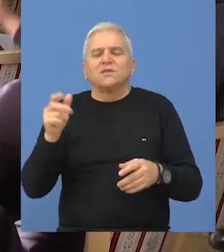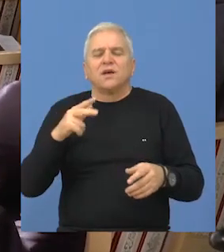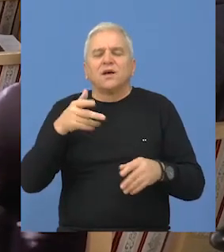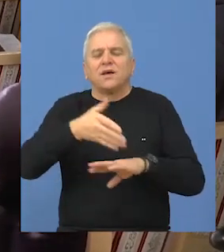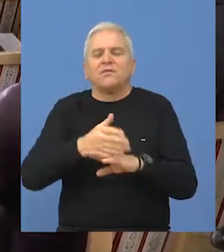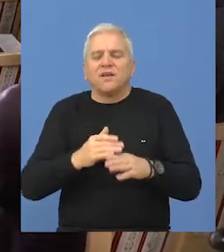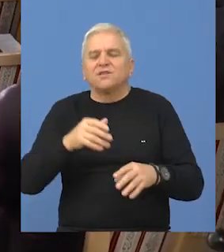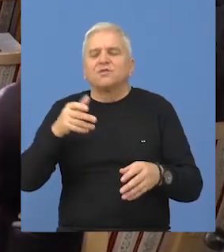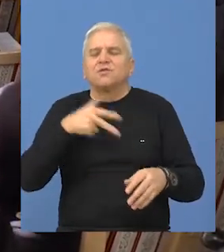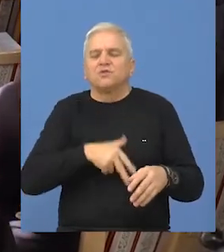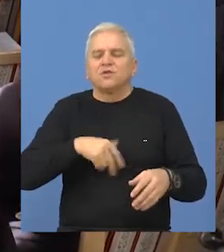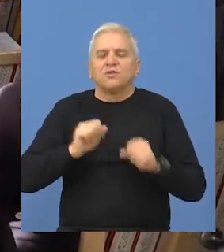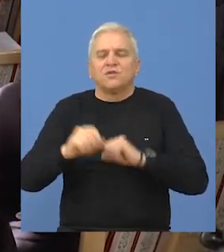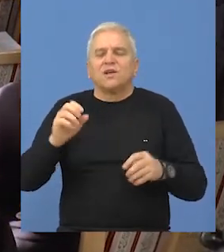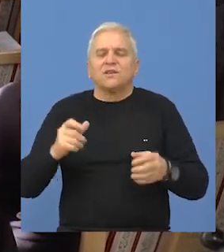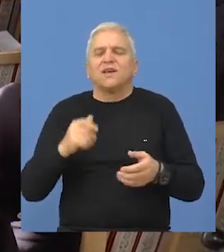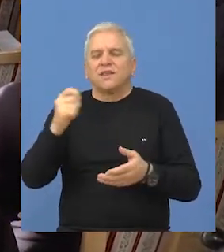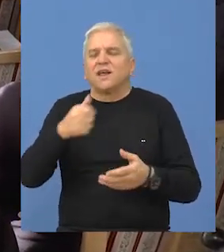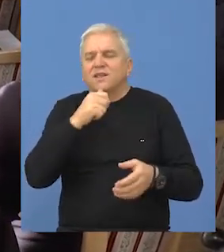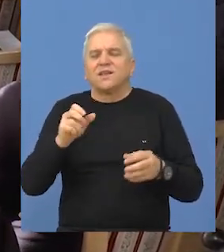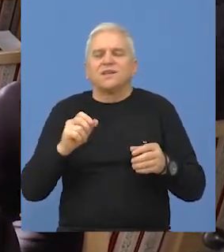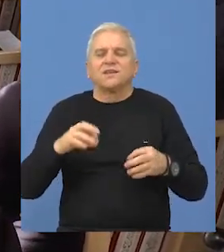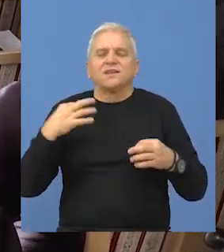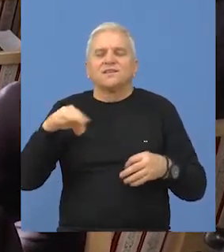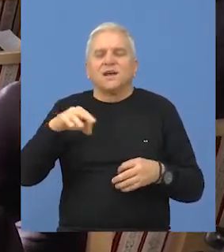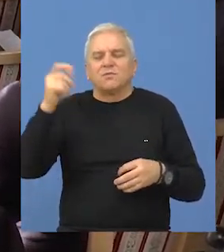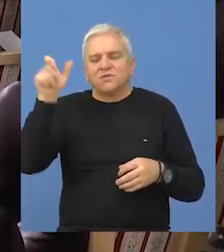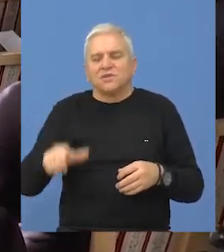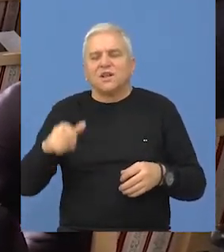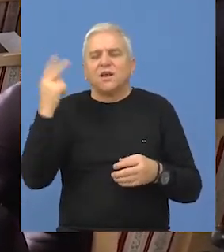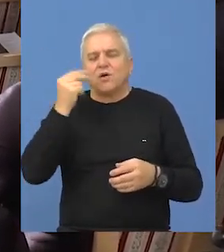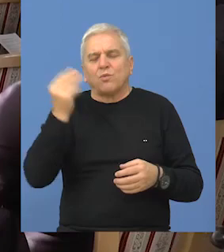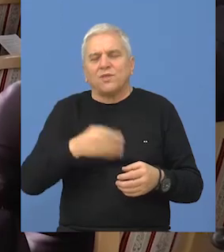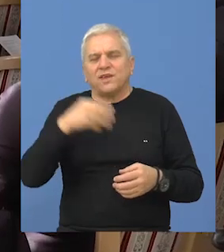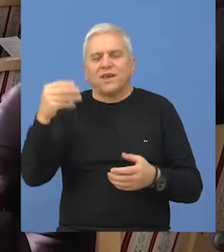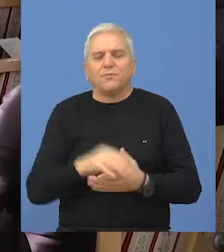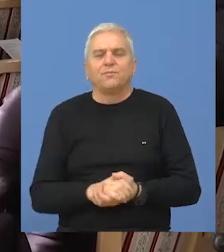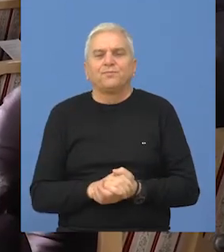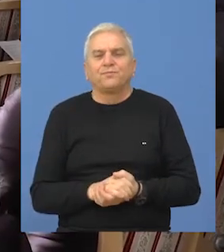invalidsko osiguranje i doprinosa za zdravstveno osiguranje za samostalne umetnike.